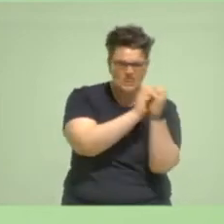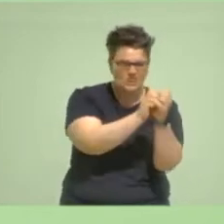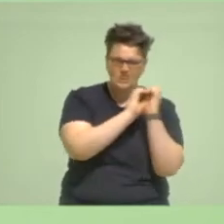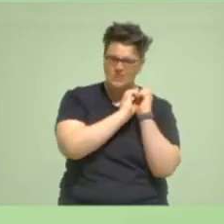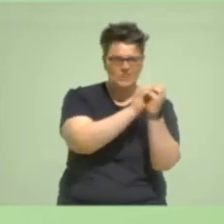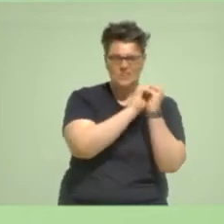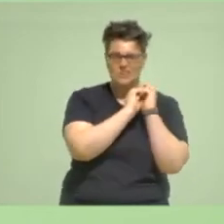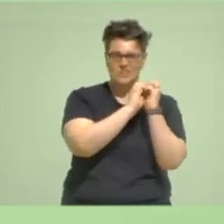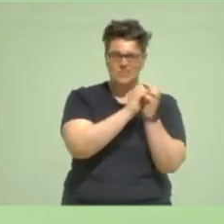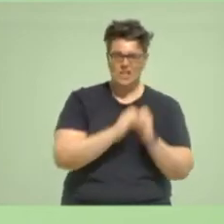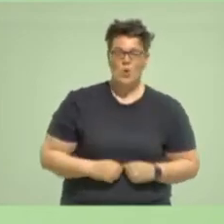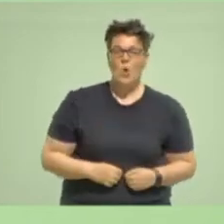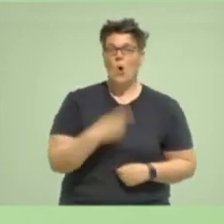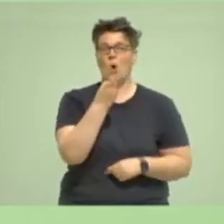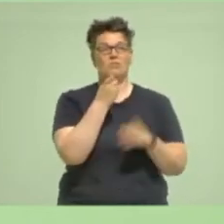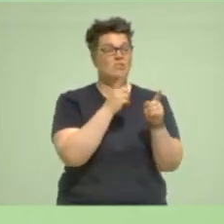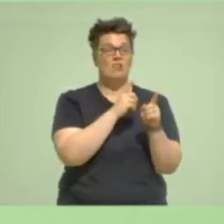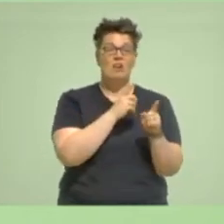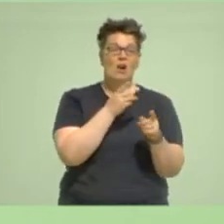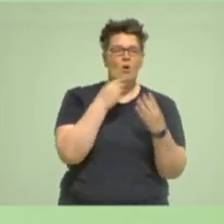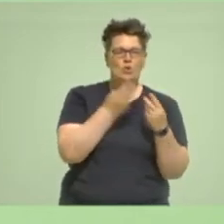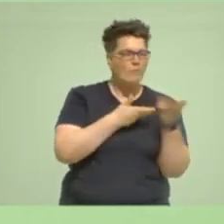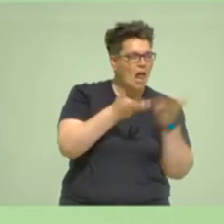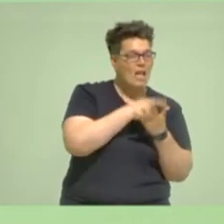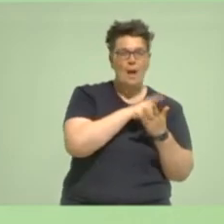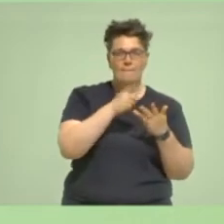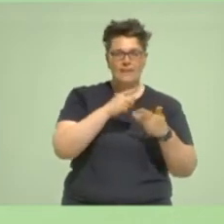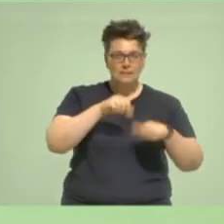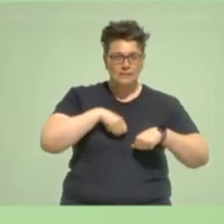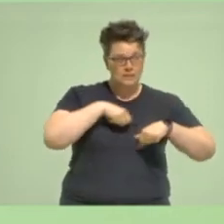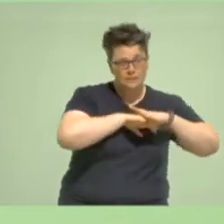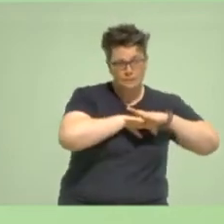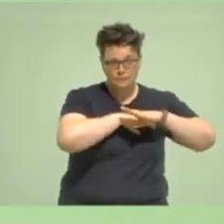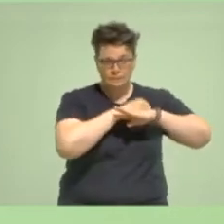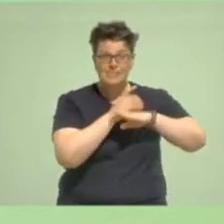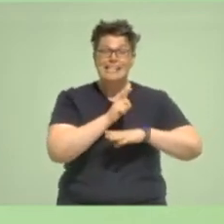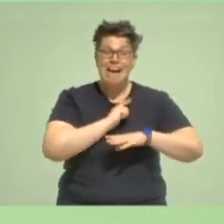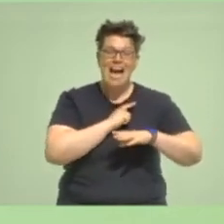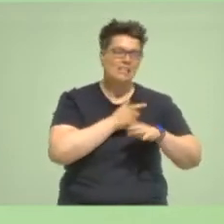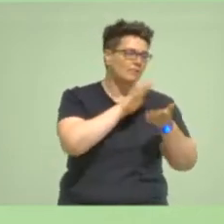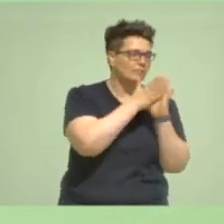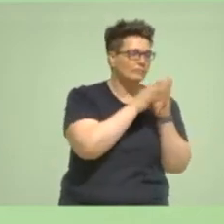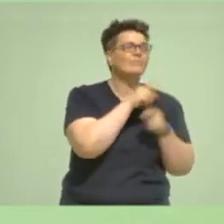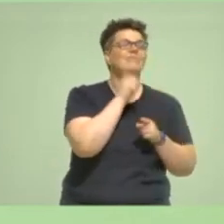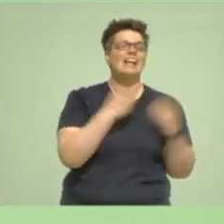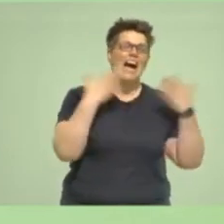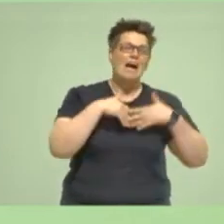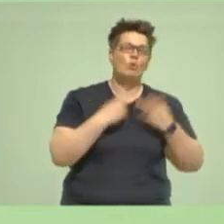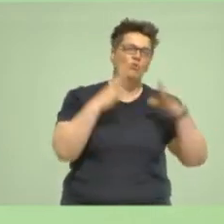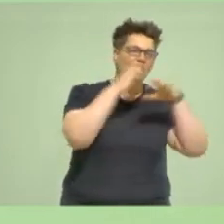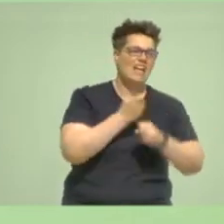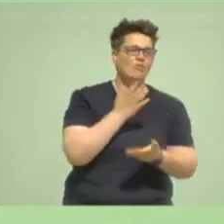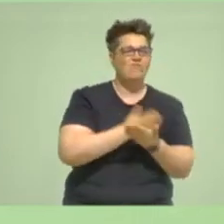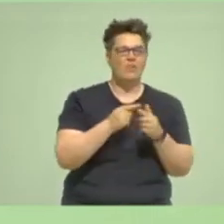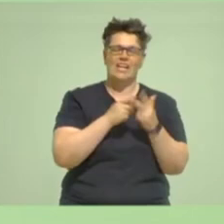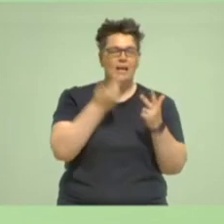Und wir haben in der Regel bis zum frühen Morgen gerungen, obwohl wir uns vorgenommen hatten, es gibt eigentlich keine Abend und Nachtsitzung und die Wochenenden sind frei.